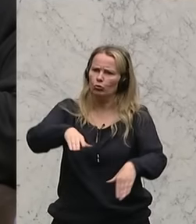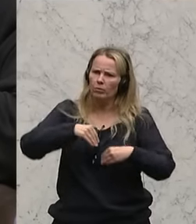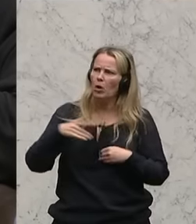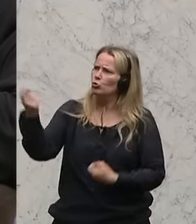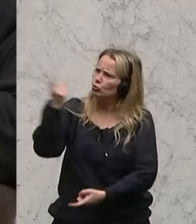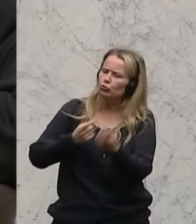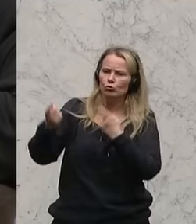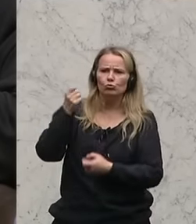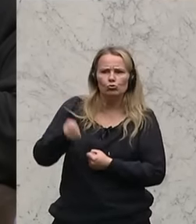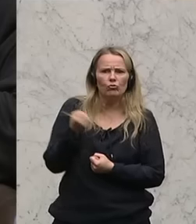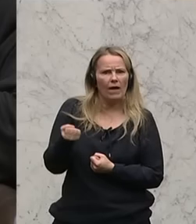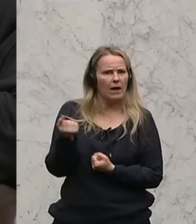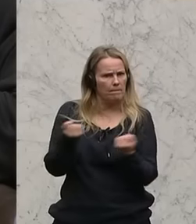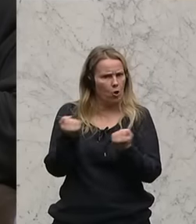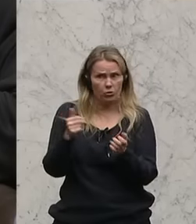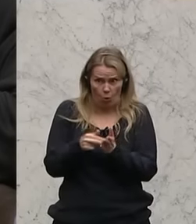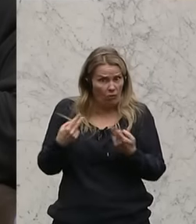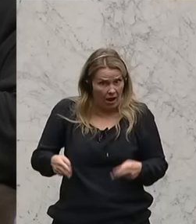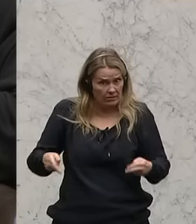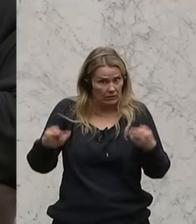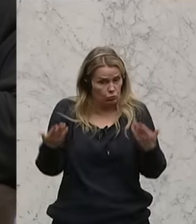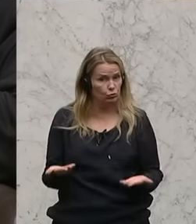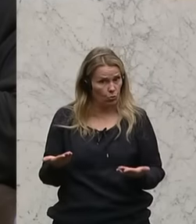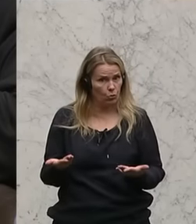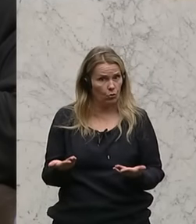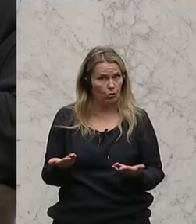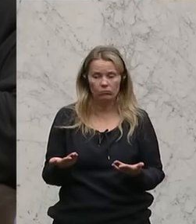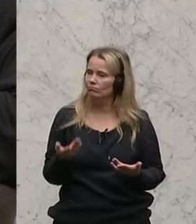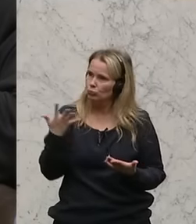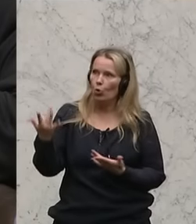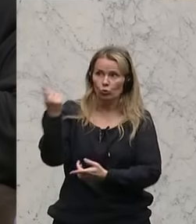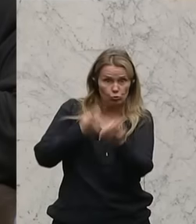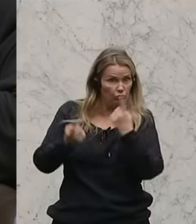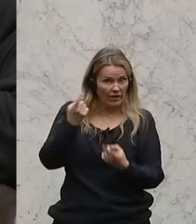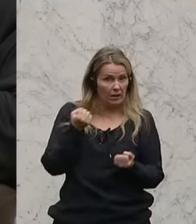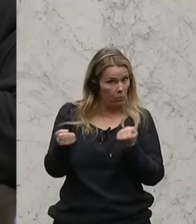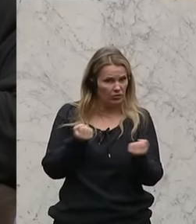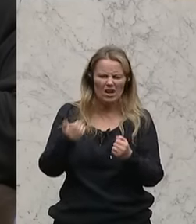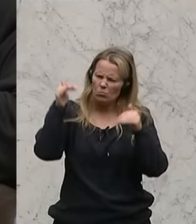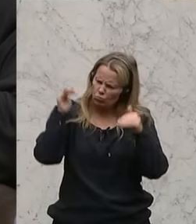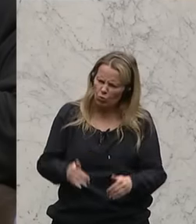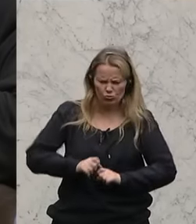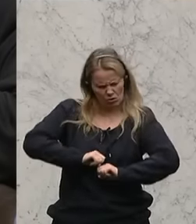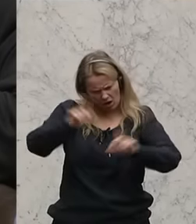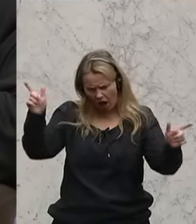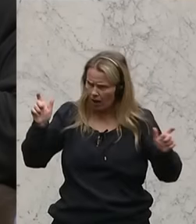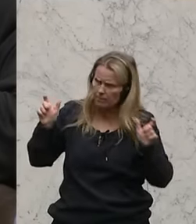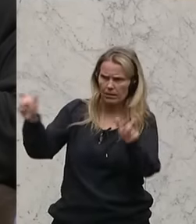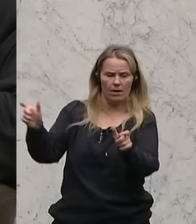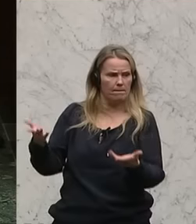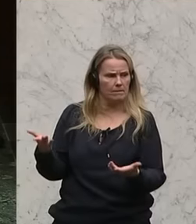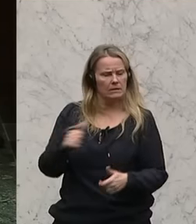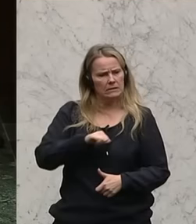Europäischen Union, wie sie nach wie vor vorangetrieben wird, dieser Zuwanderungspolitik gehört entschieden entgegengetreten durch ein